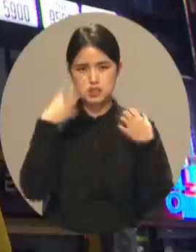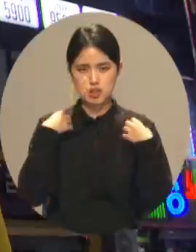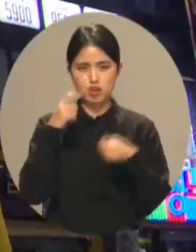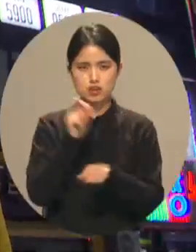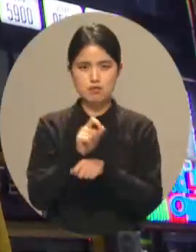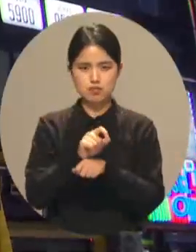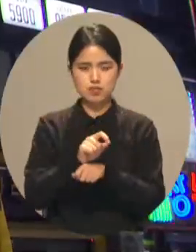바 있습니다.